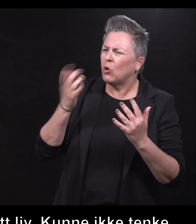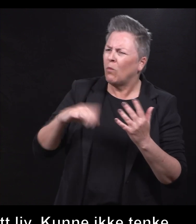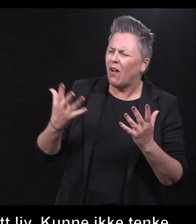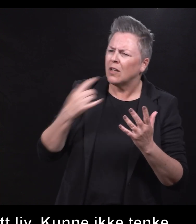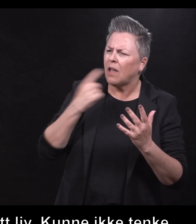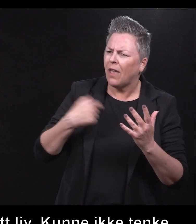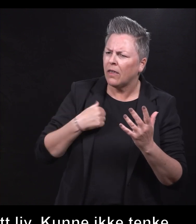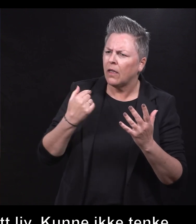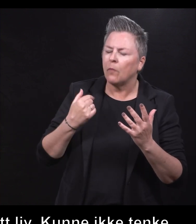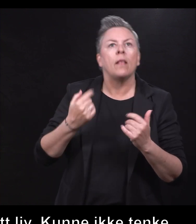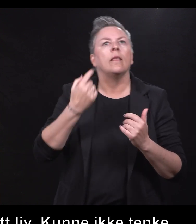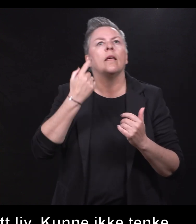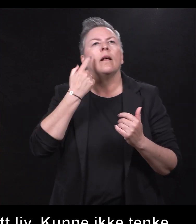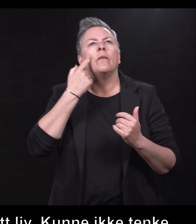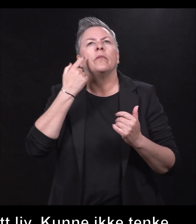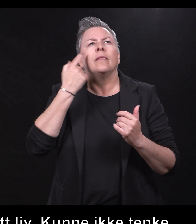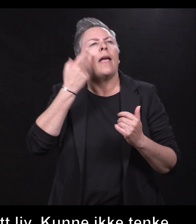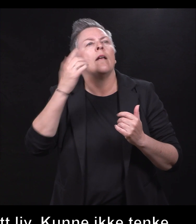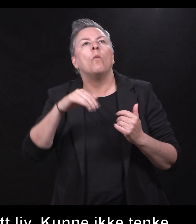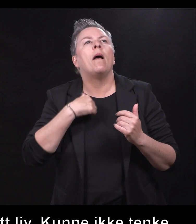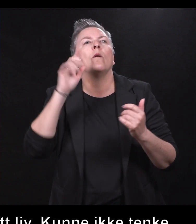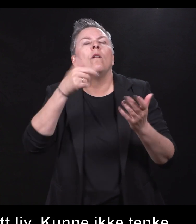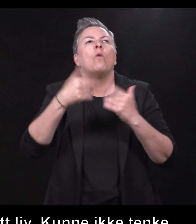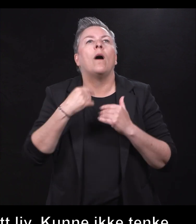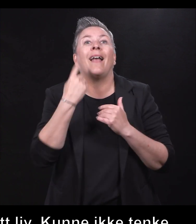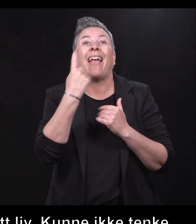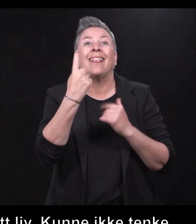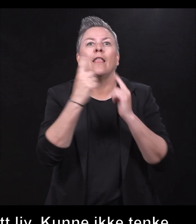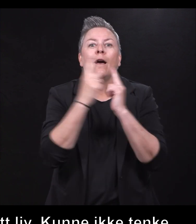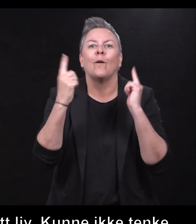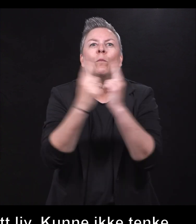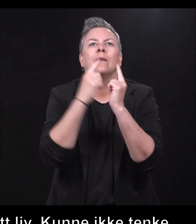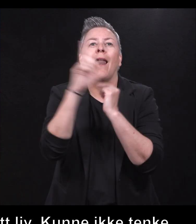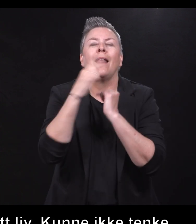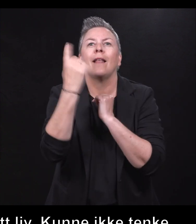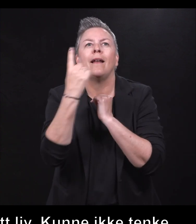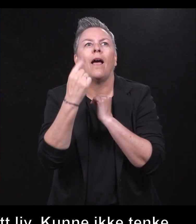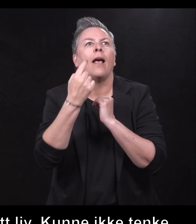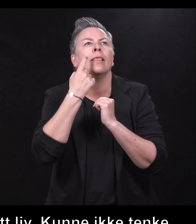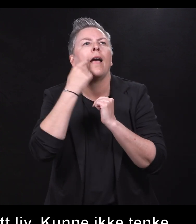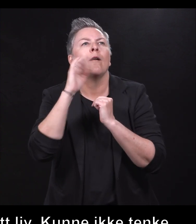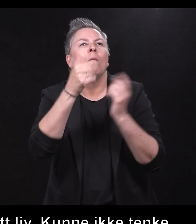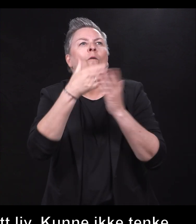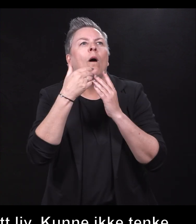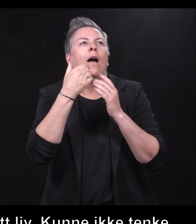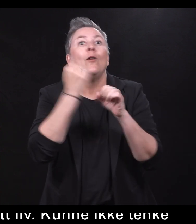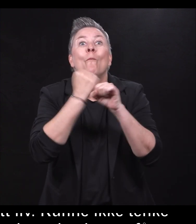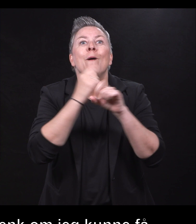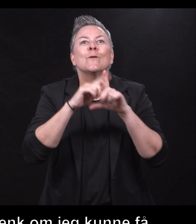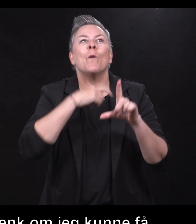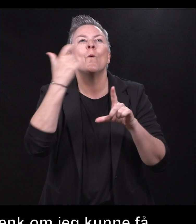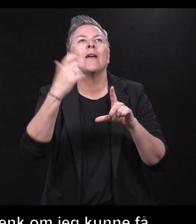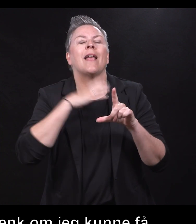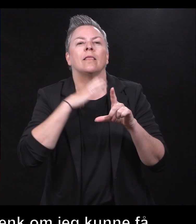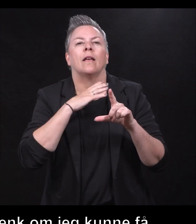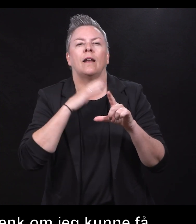Tenk om jeg kunne få en etteromsleilighet alene. Tenk om jeg kunne få en jobb som en ung jente. Det var drømmene